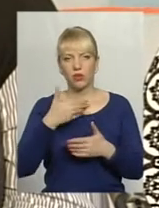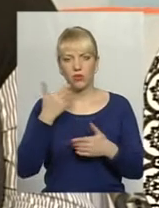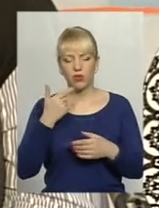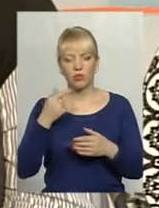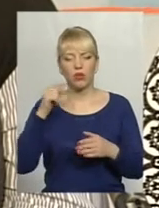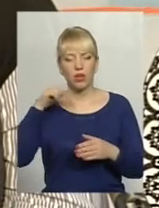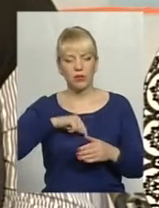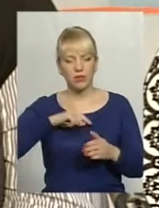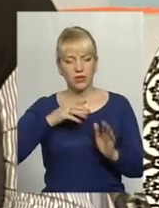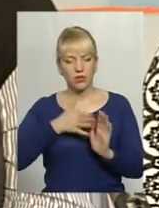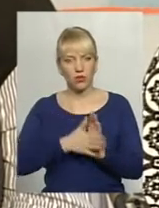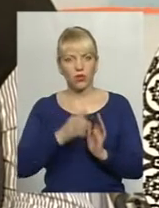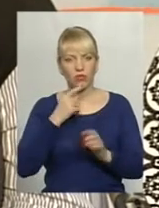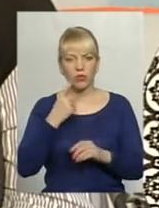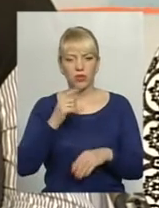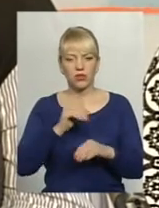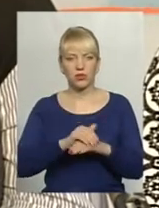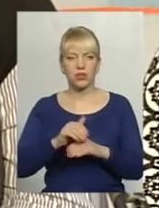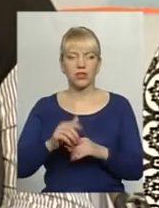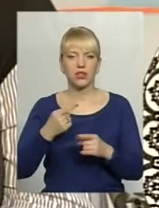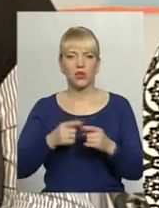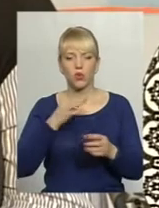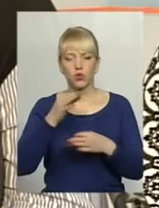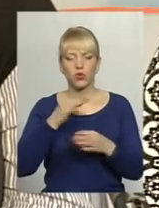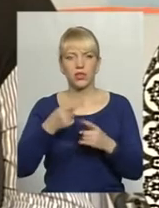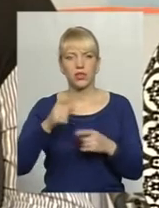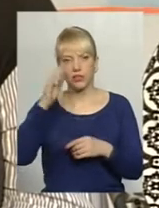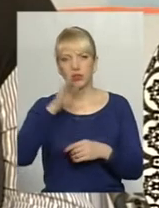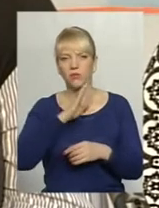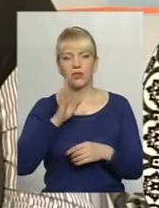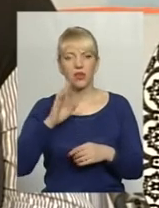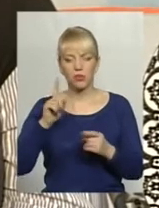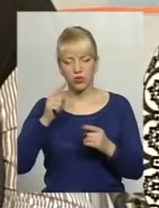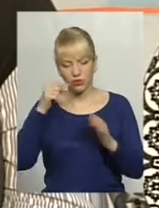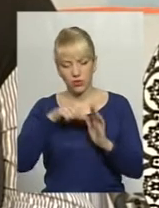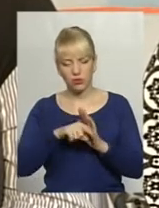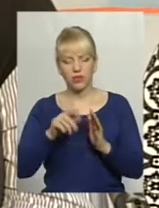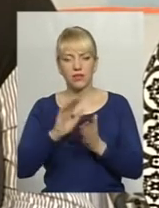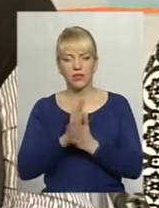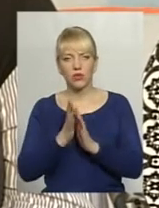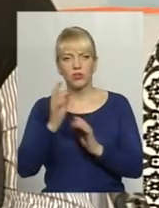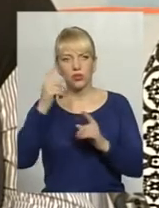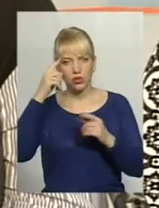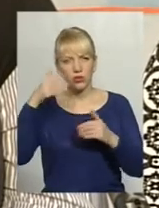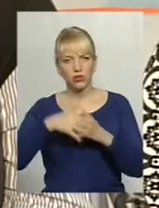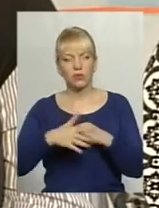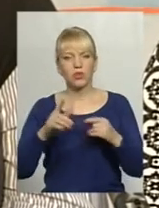каже, що перша консультація – це з батьками, так, вникнути в ситуацію і з ними розмовляти. І